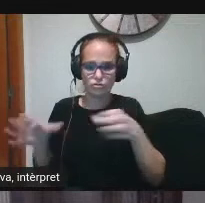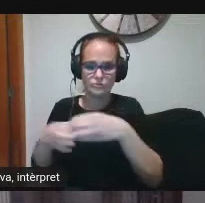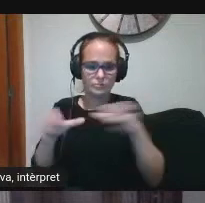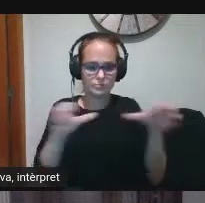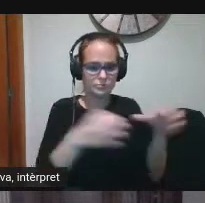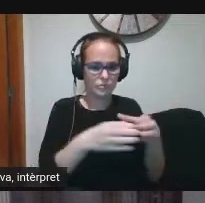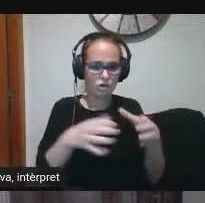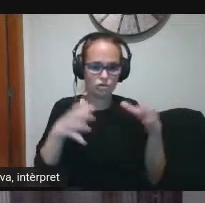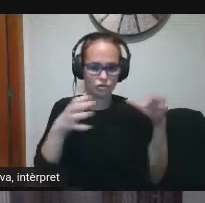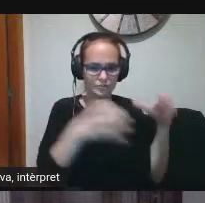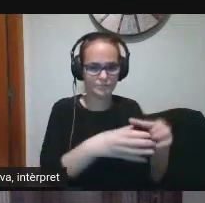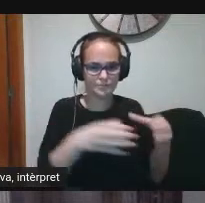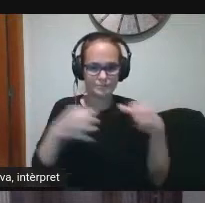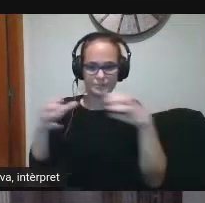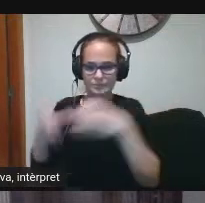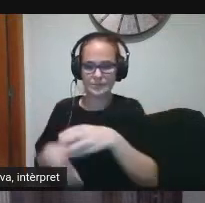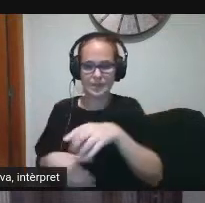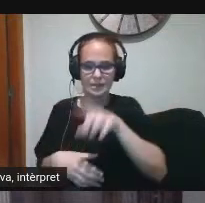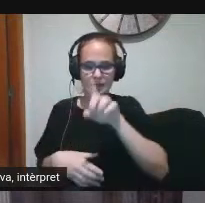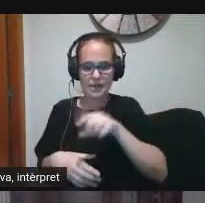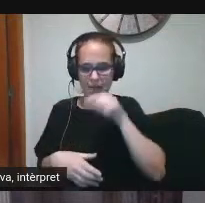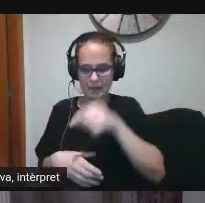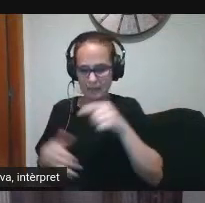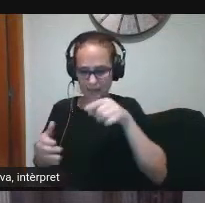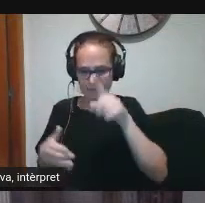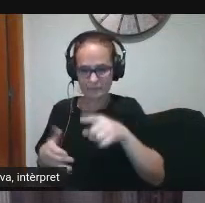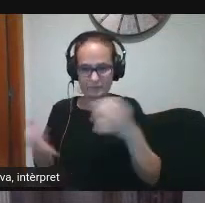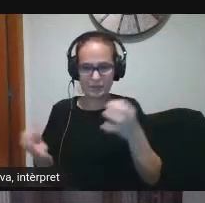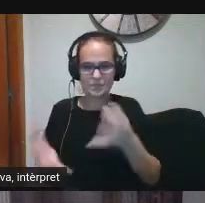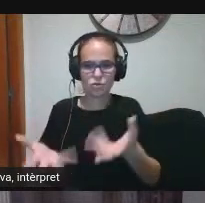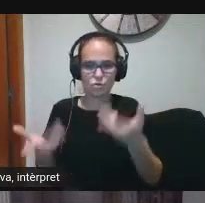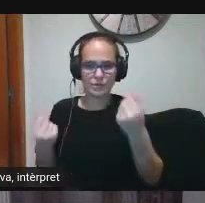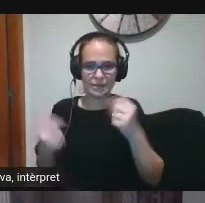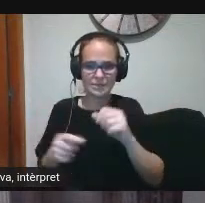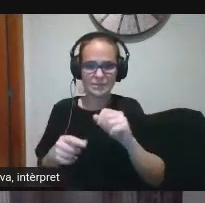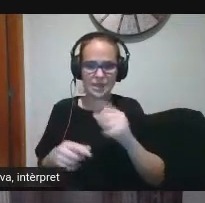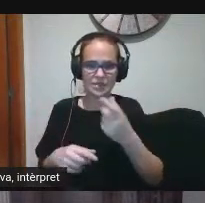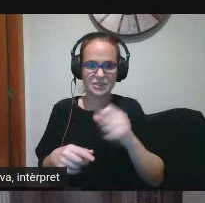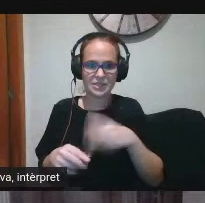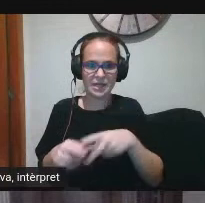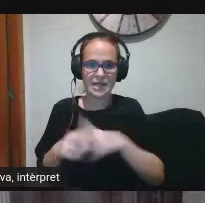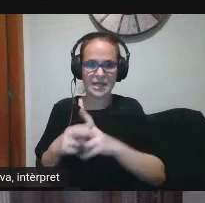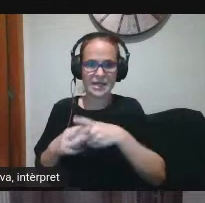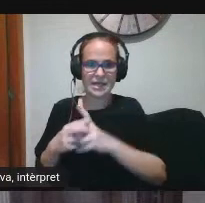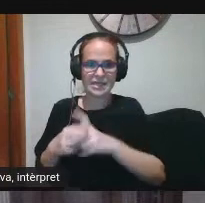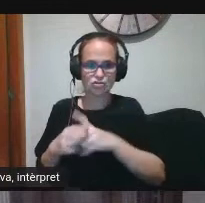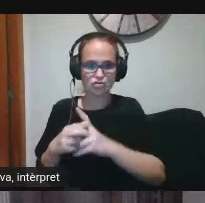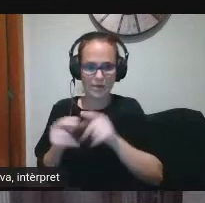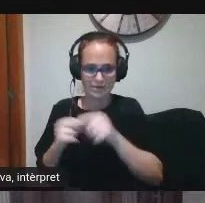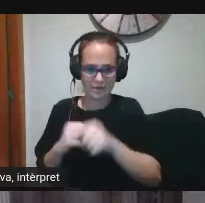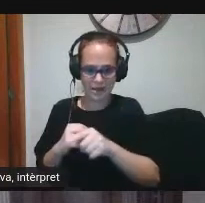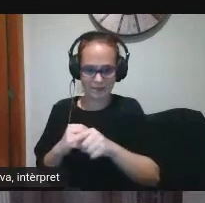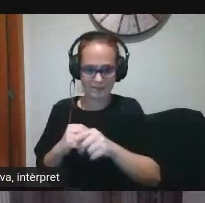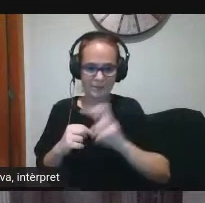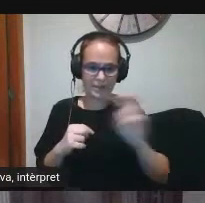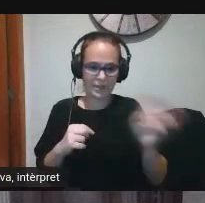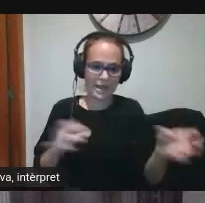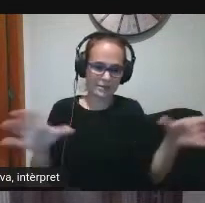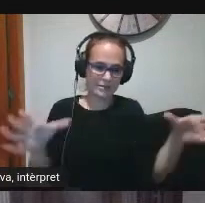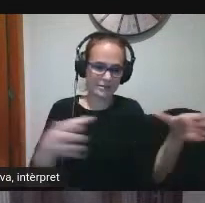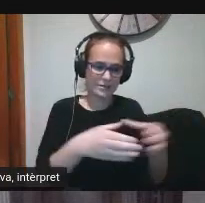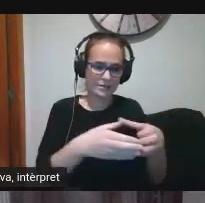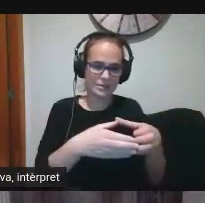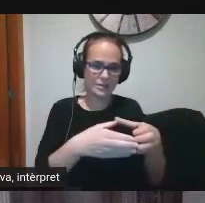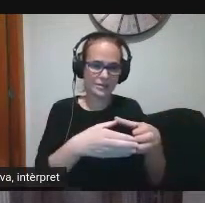blocs una seria la competència digital instrumental i l'altra seria la competència